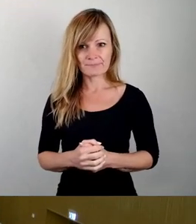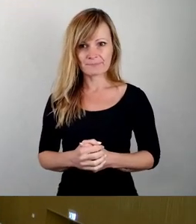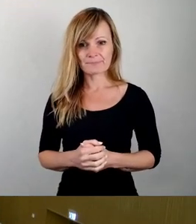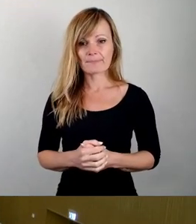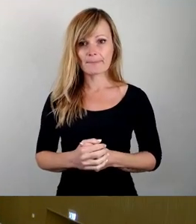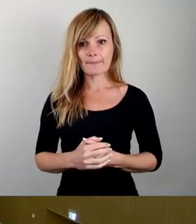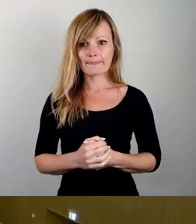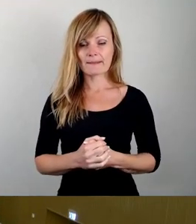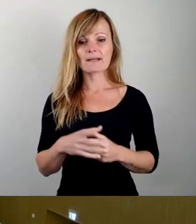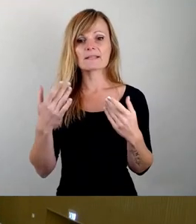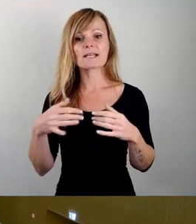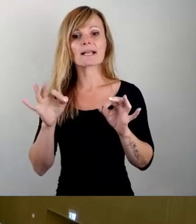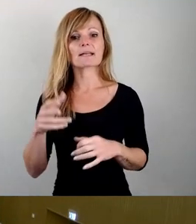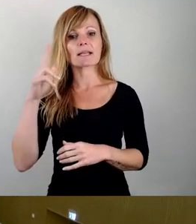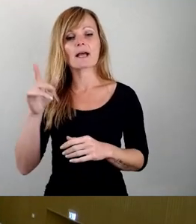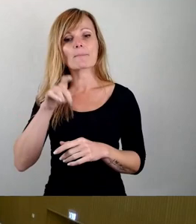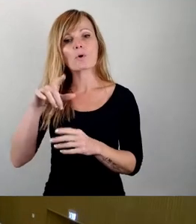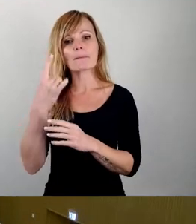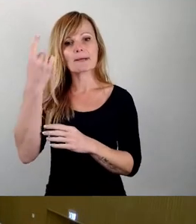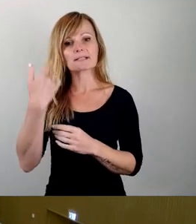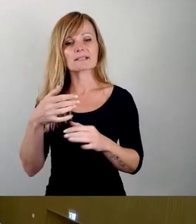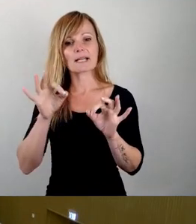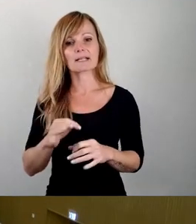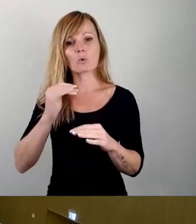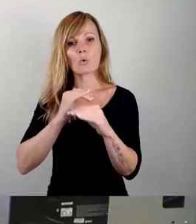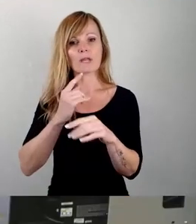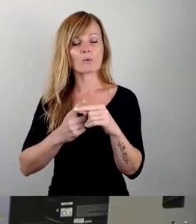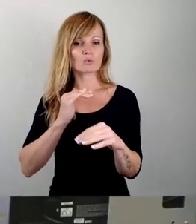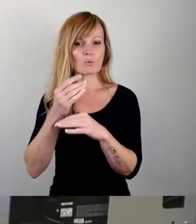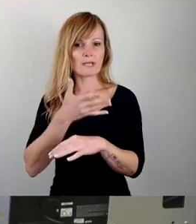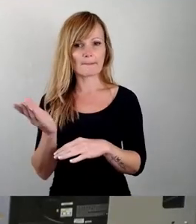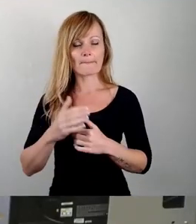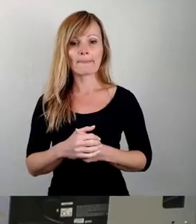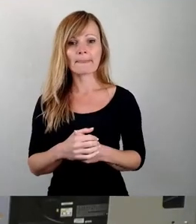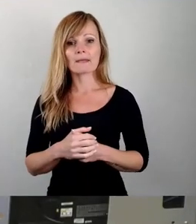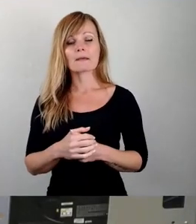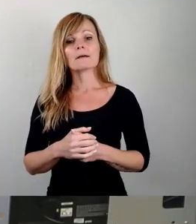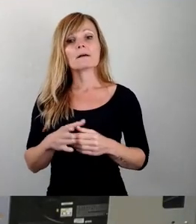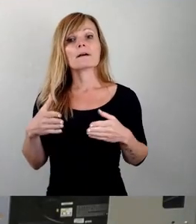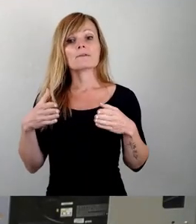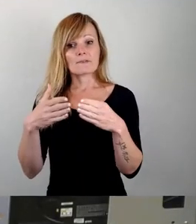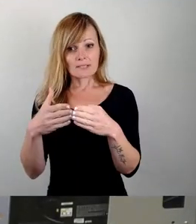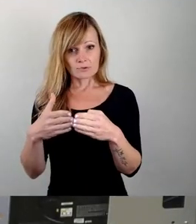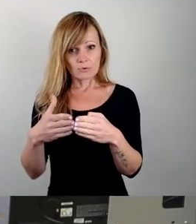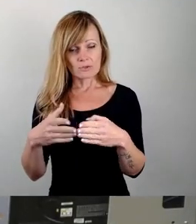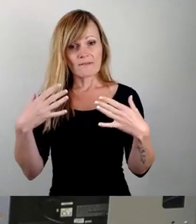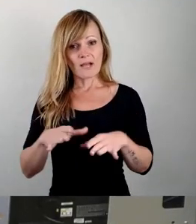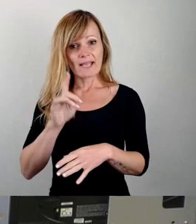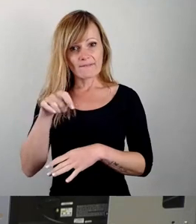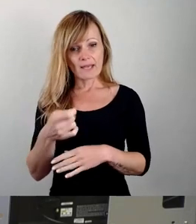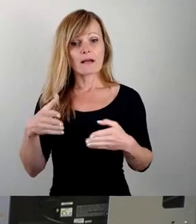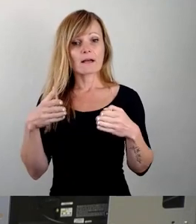Sehr geehrter Herr erster Bürgermeister, sehr geehrte Kolleginnen und Kollegen, die Fraktion der sogenannten Freien Wähler, Freie Bürger,